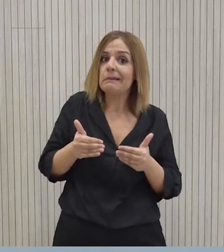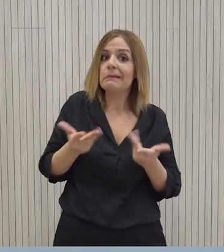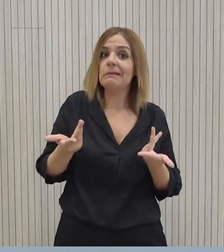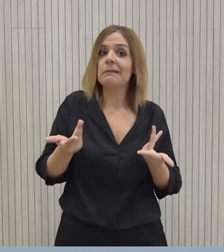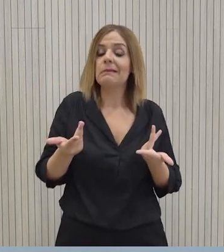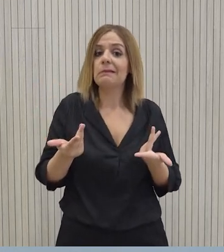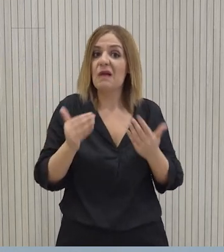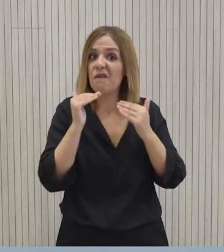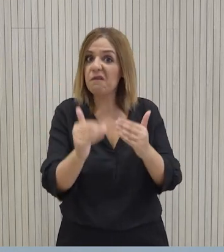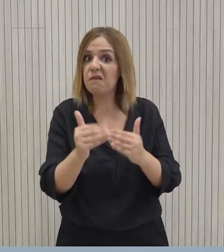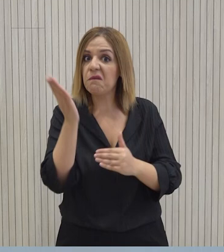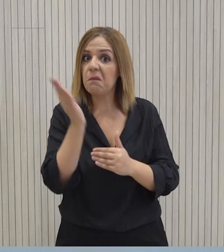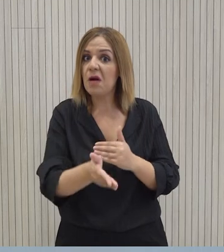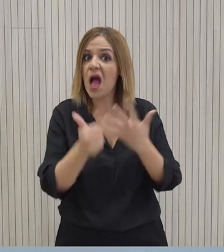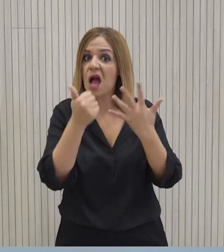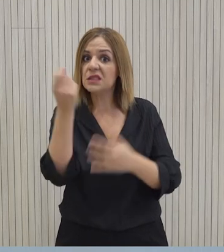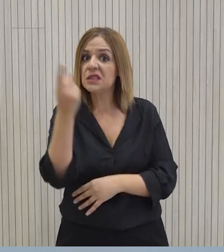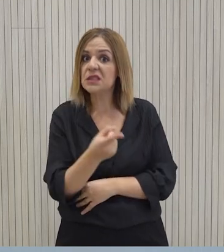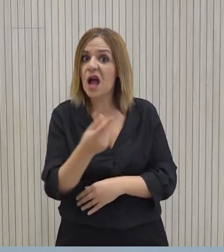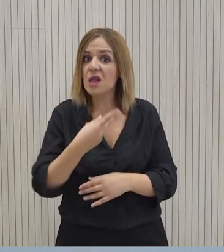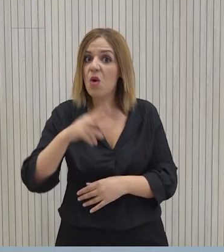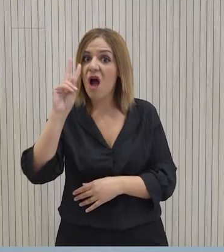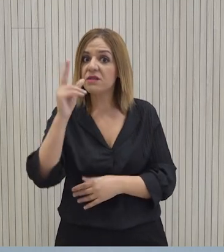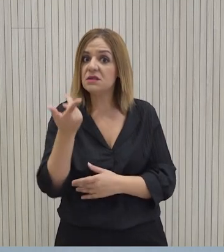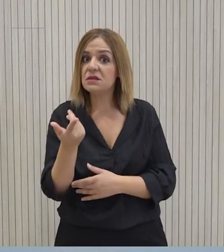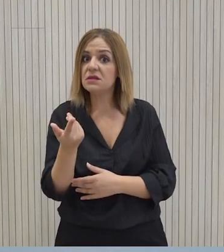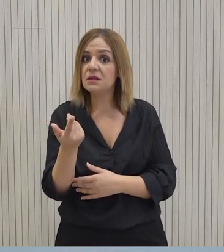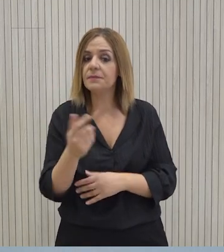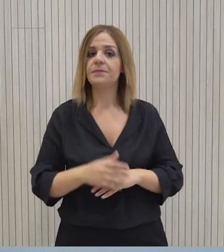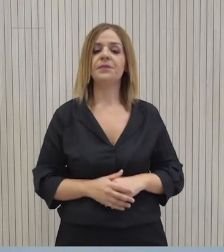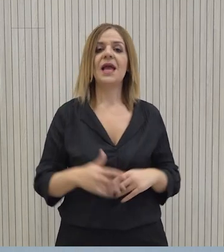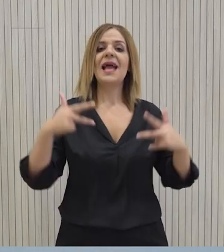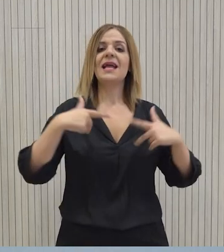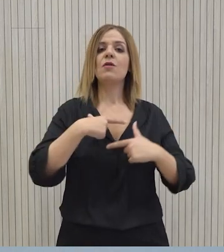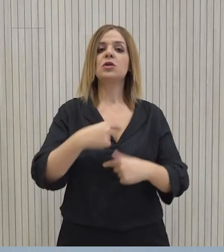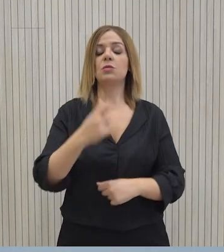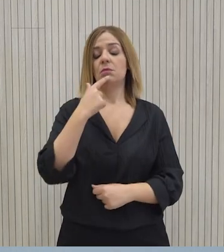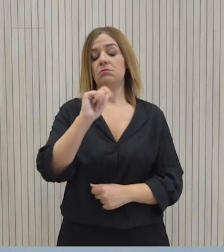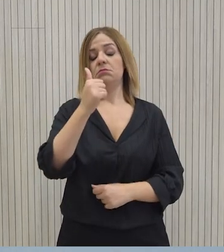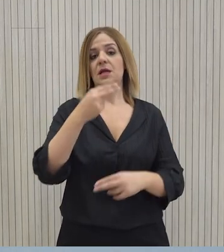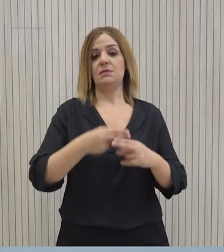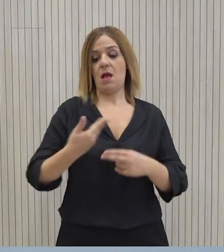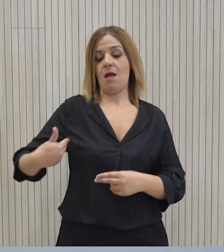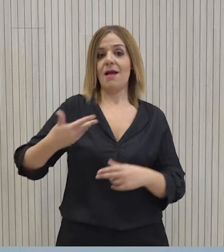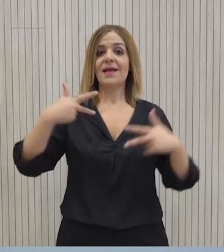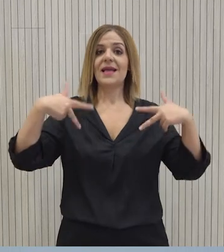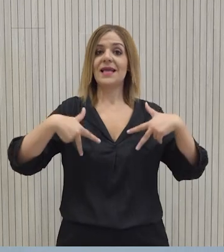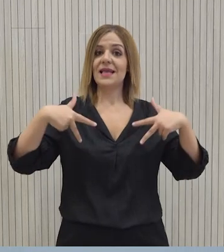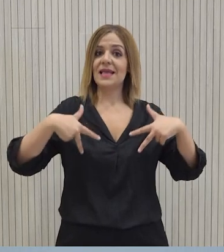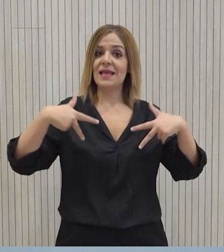Υπότιτλοι AUTHORWAVE είναι η κάμα αστία του πνεύματος. Εν καταρχάς να πούμε ότι ως κυβέρνηση